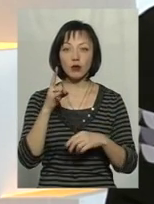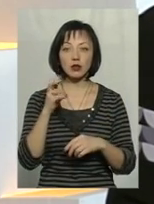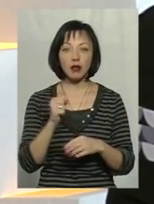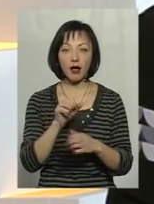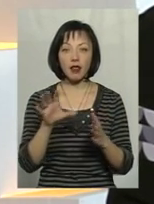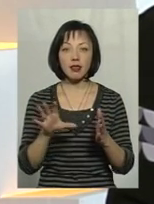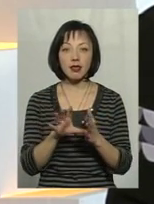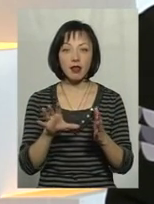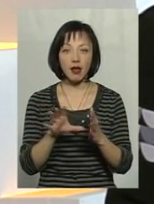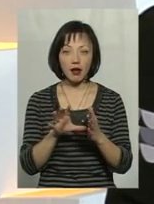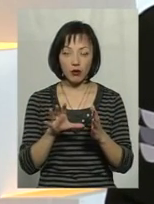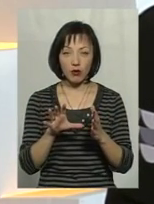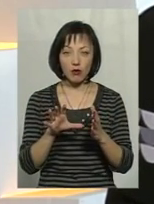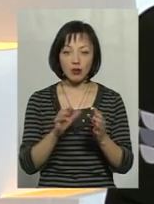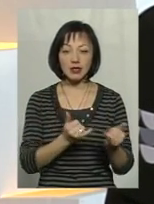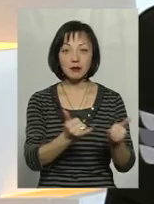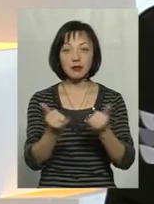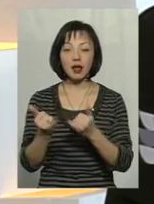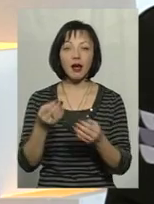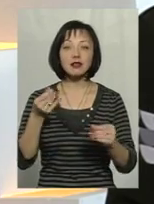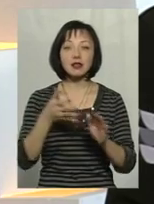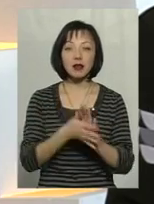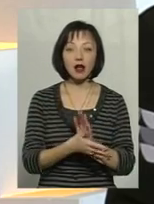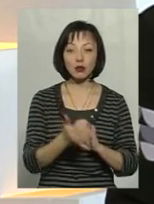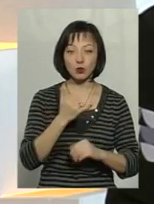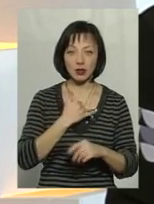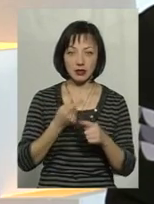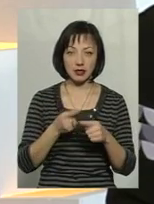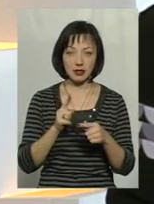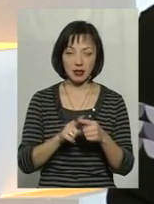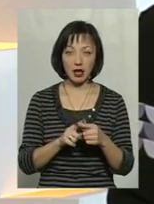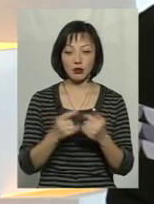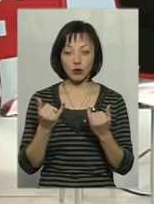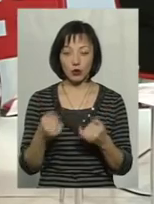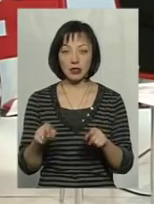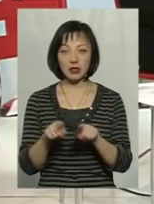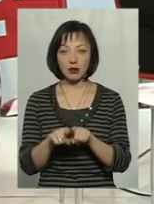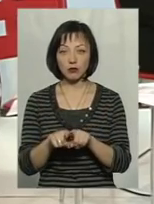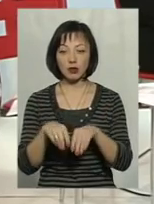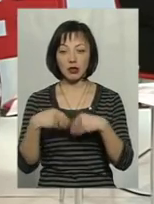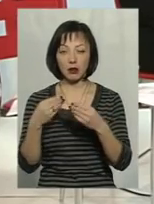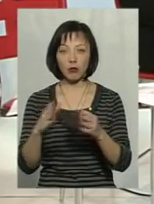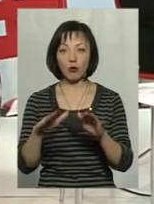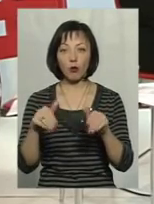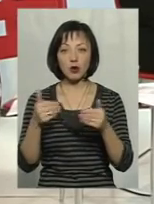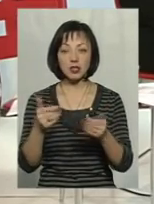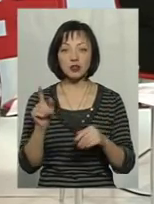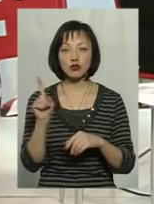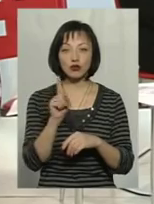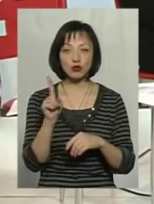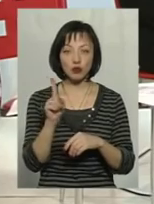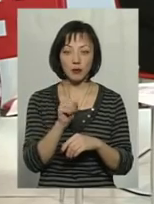енергоносії. Які затрати в нас йдуть на це. І сьогодні нами також була дана пропозиція про те, щоб